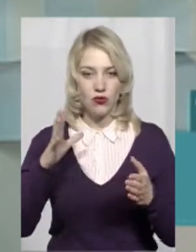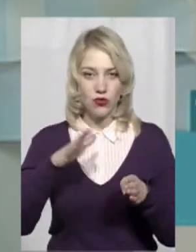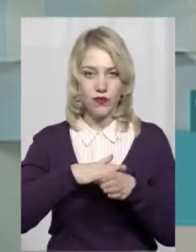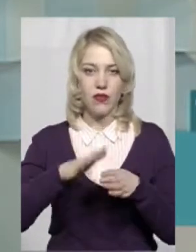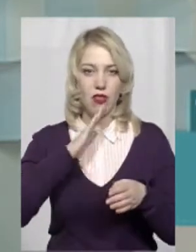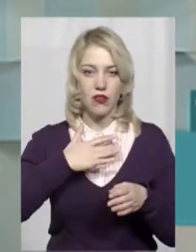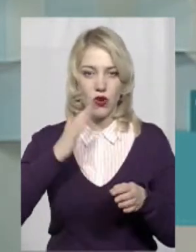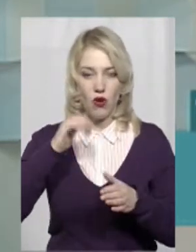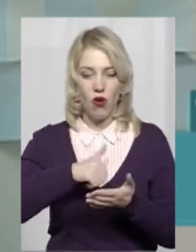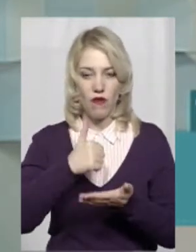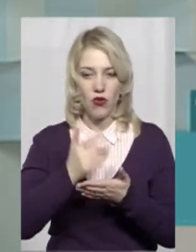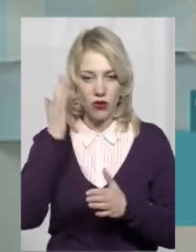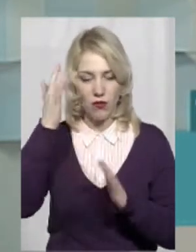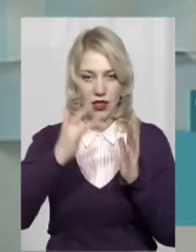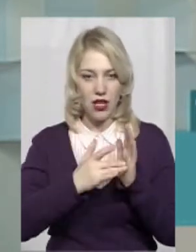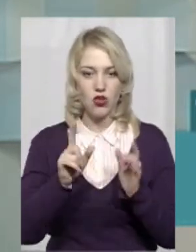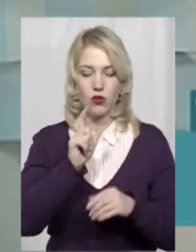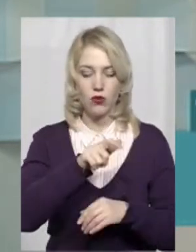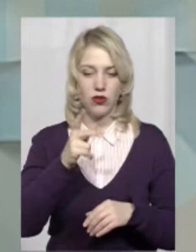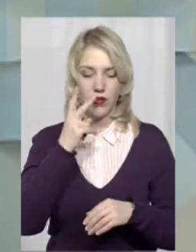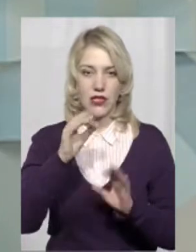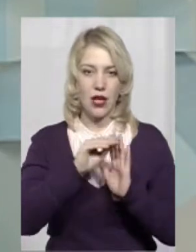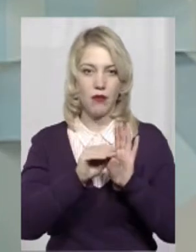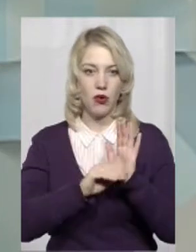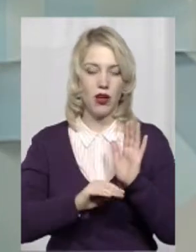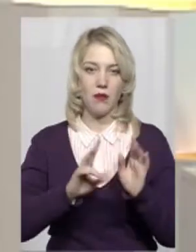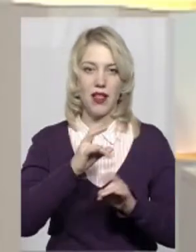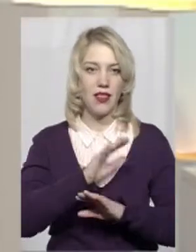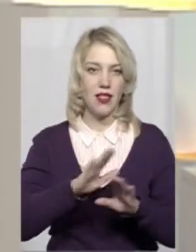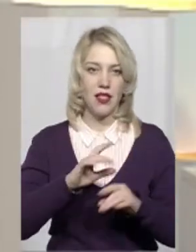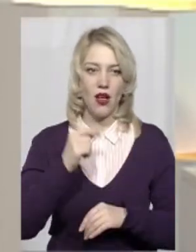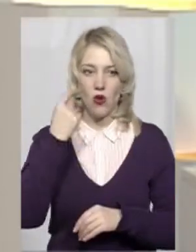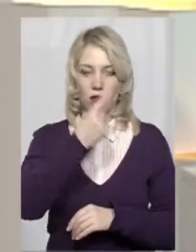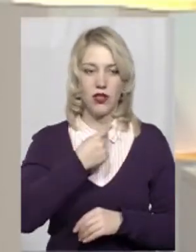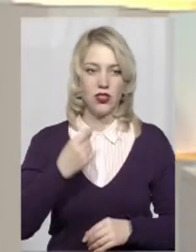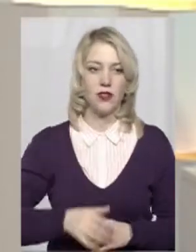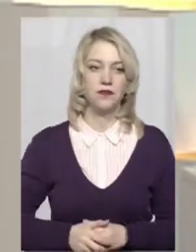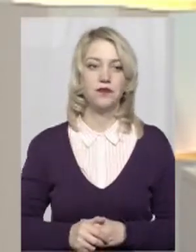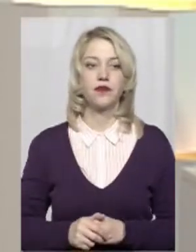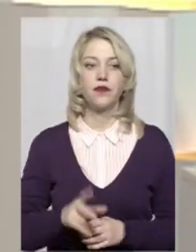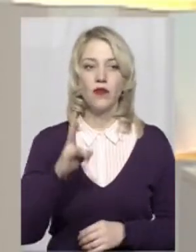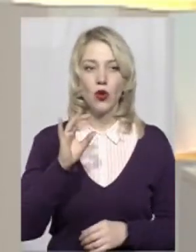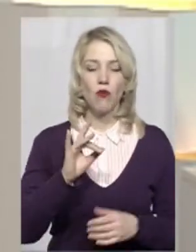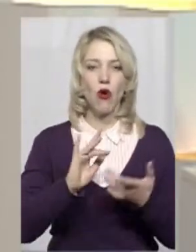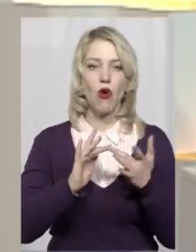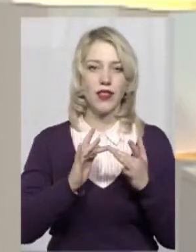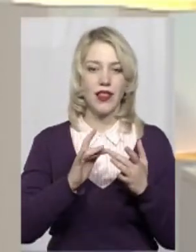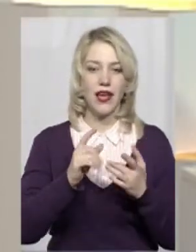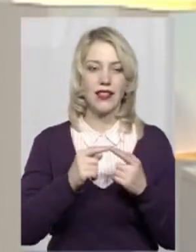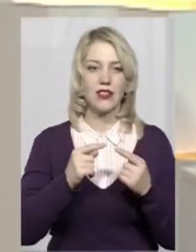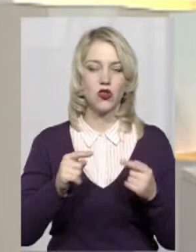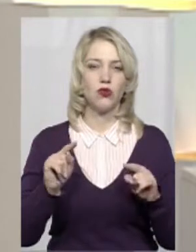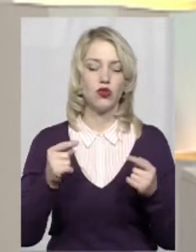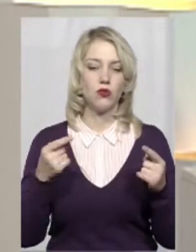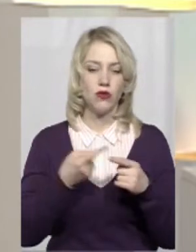програми, а не на обличчя і так далі. А от давайте спершу про сам онлайн-інструмент, про сайт. Чому він